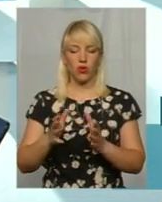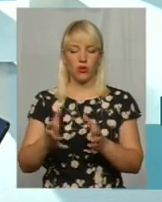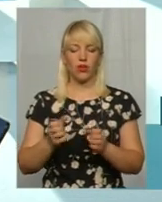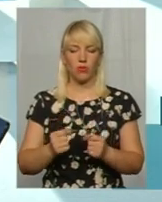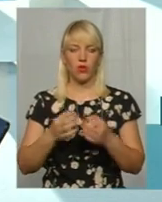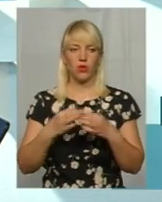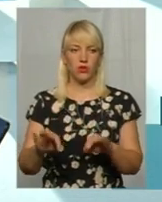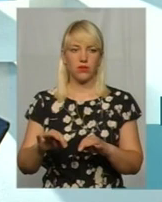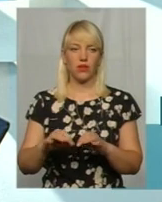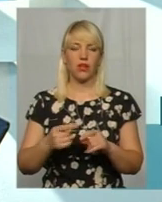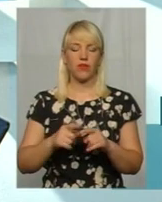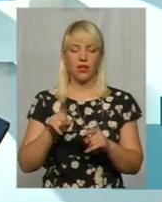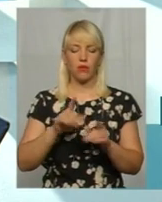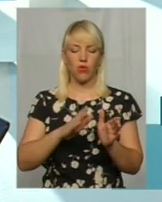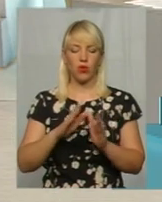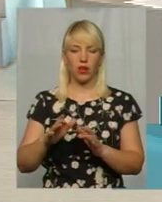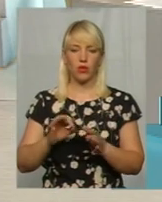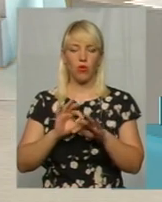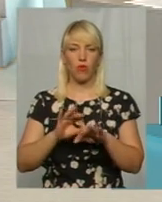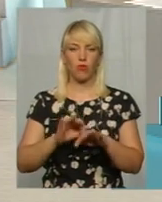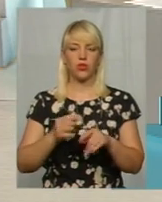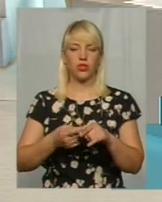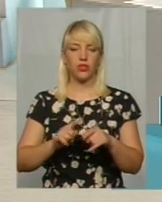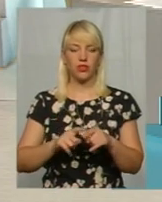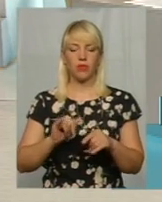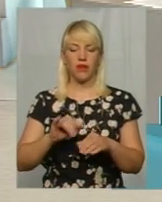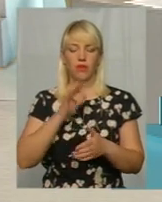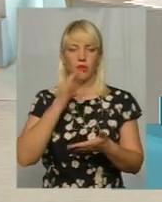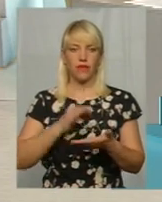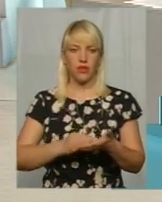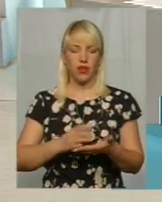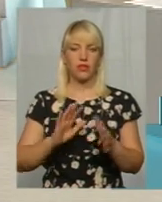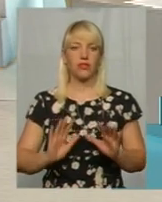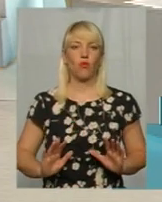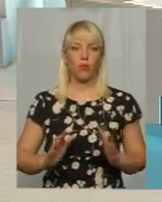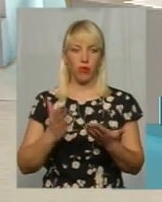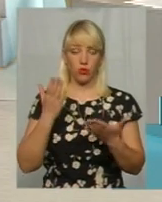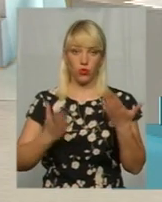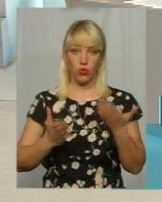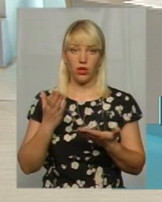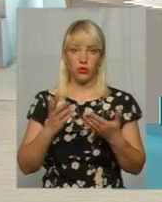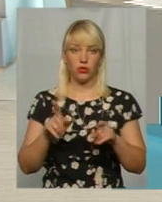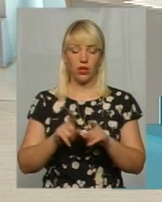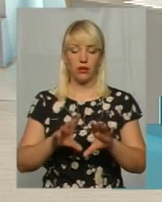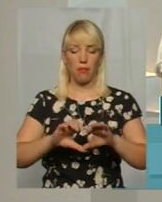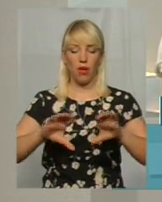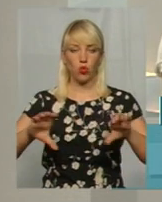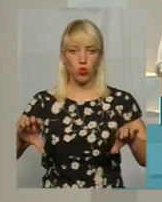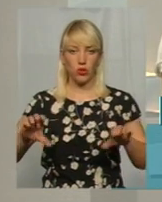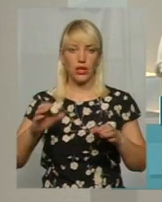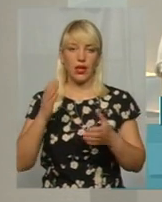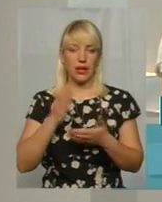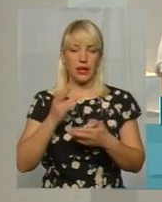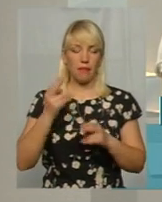батутів, так і порядок поводження з ними, а також відповідальність у випадку, якщо такі батути розміщені без